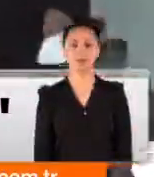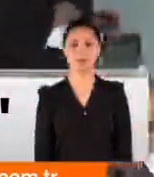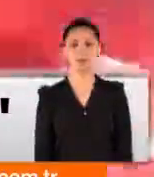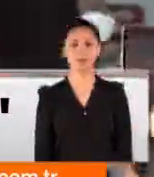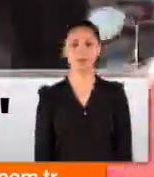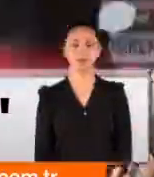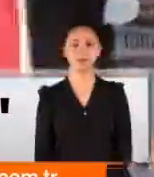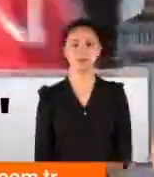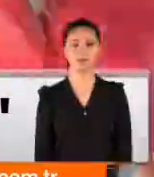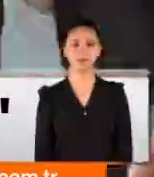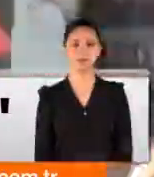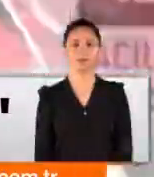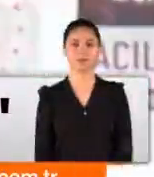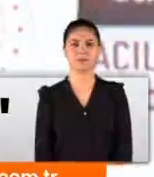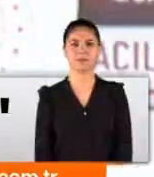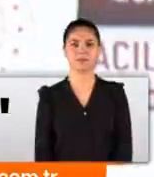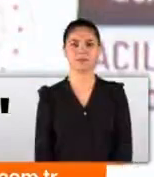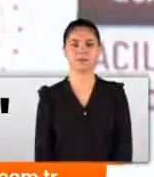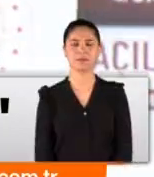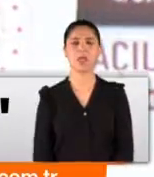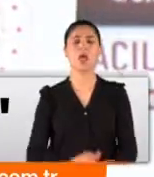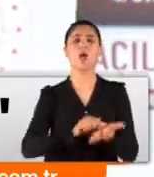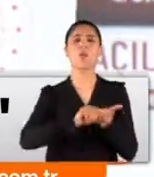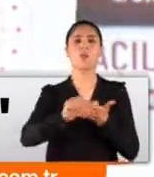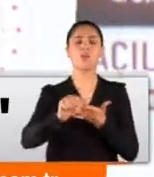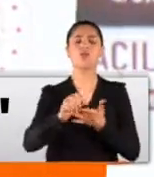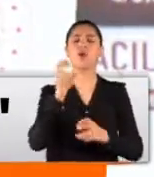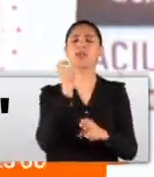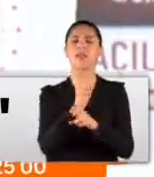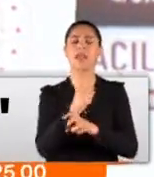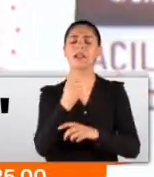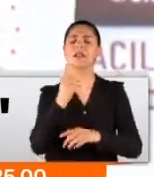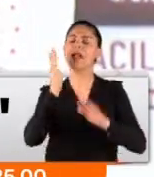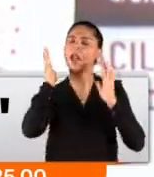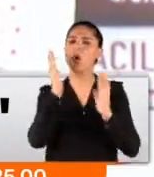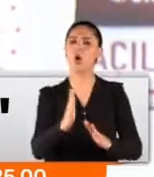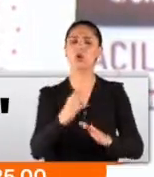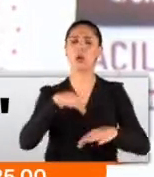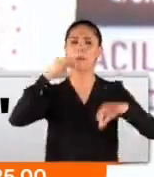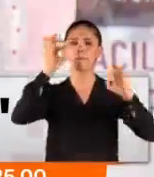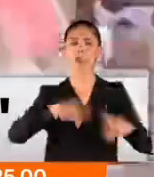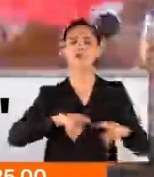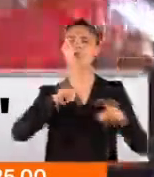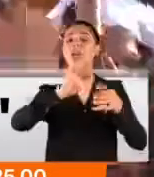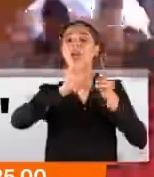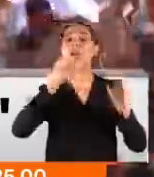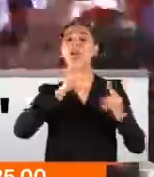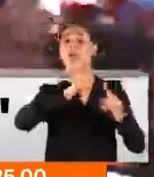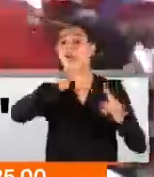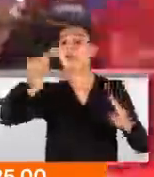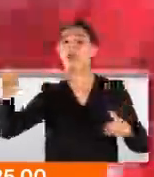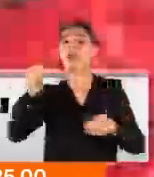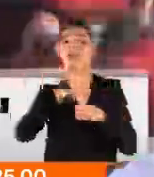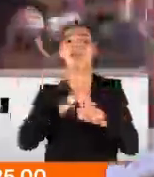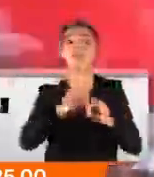işte Diyarbakır. Her türlü riski göze alarak başlattığımız çözüm sürecinde neler